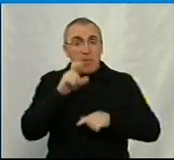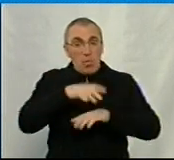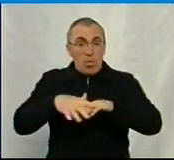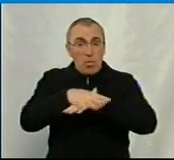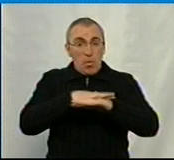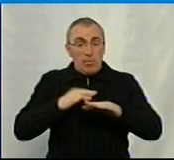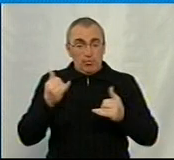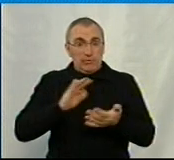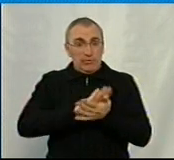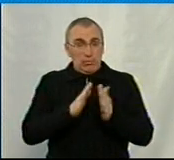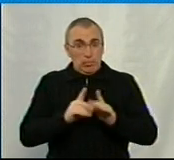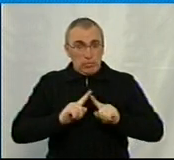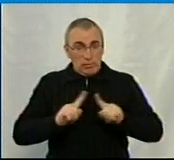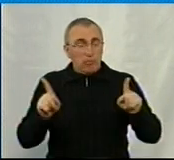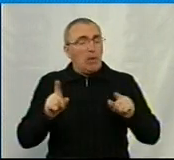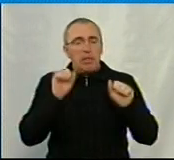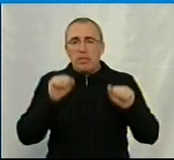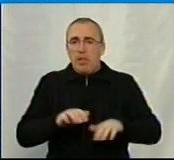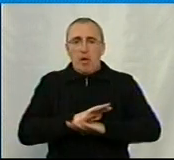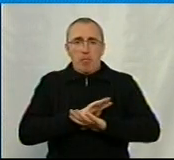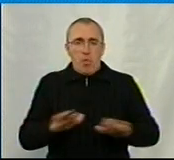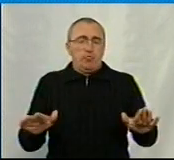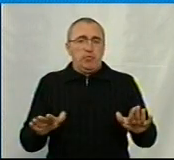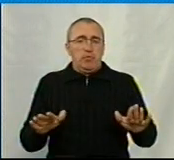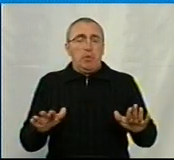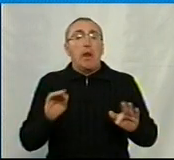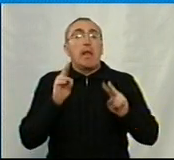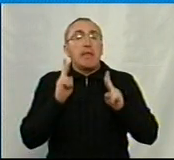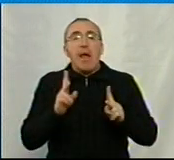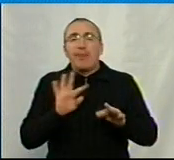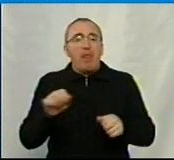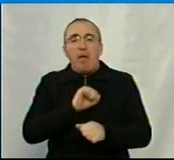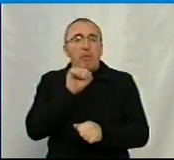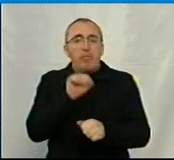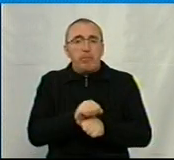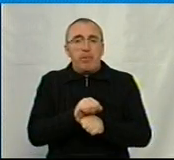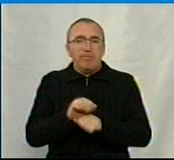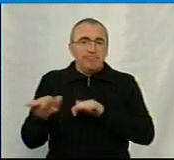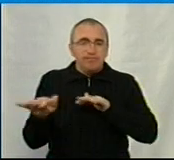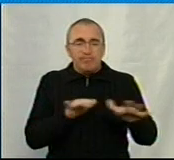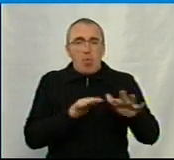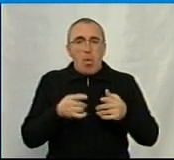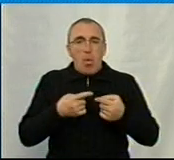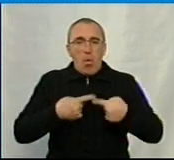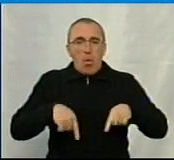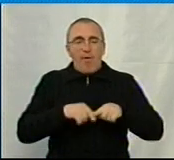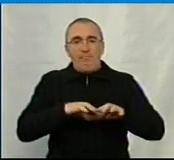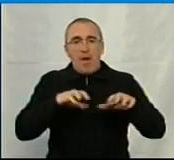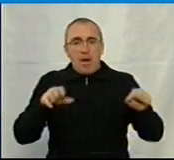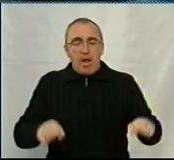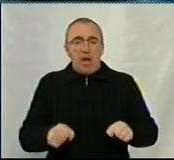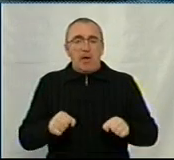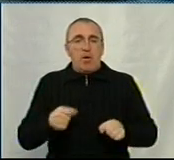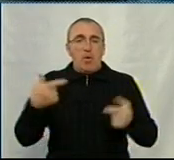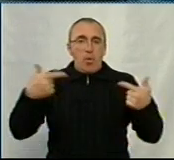умовах надзвичайної ситуації неможливо, це очевидно. Як не паралізувати роботу органів влади, говоримо сьогодні у темі дня. Гості